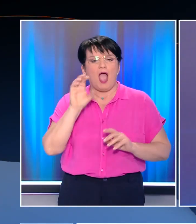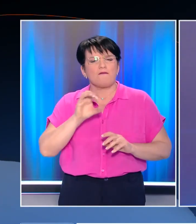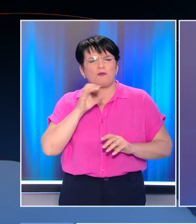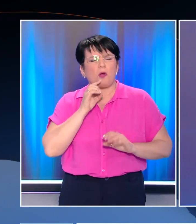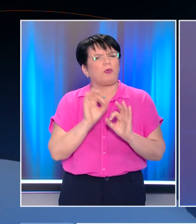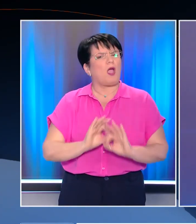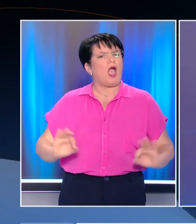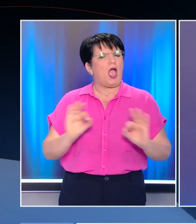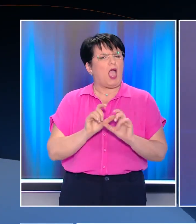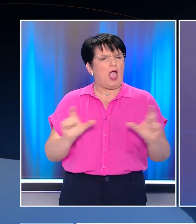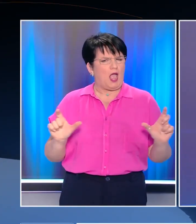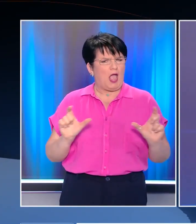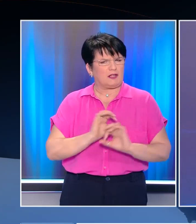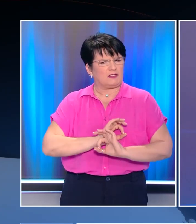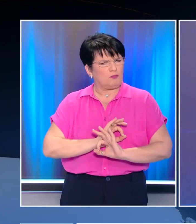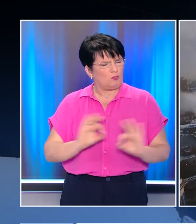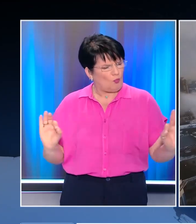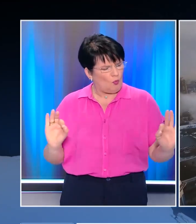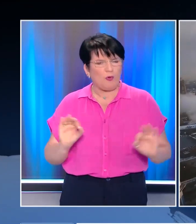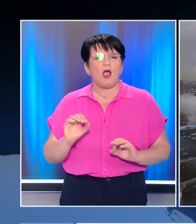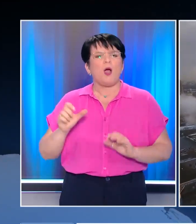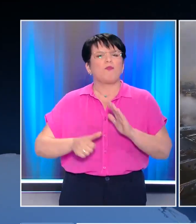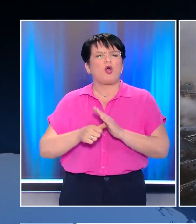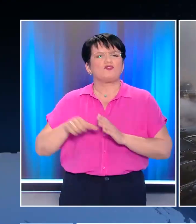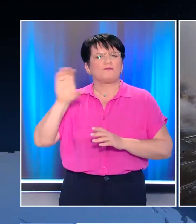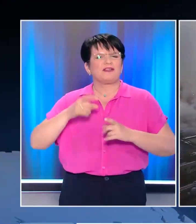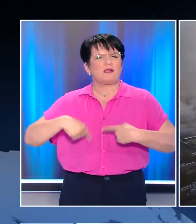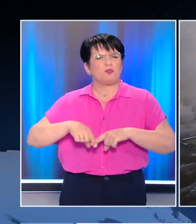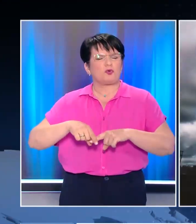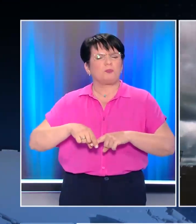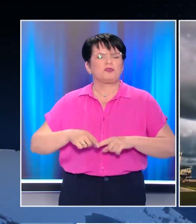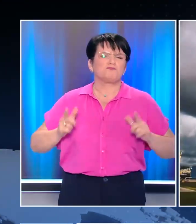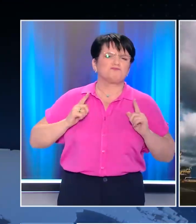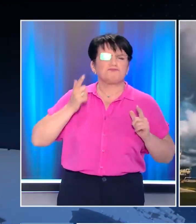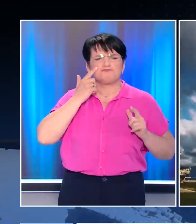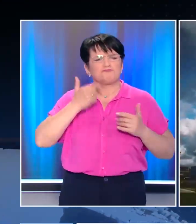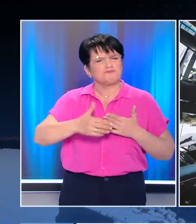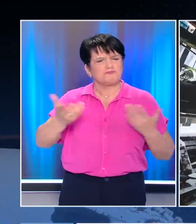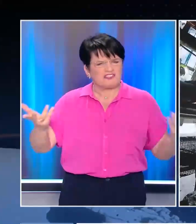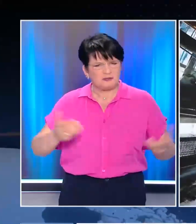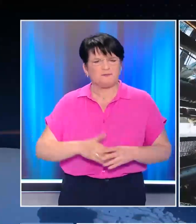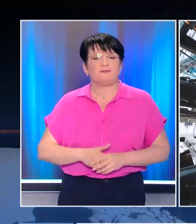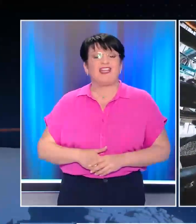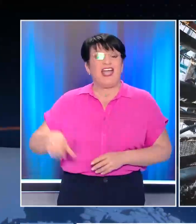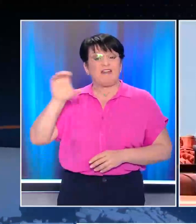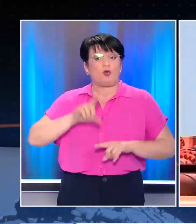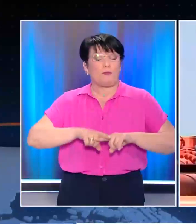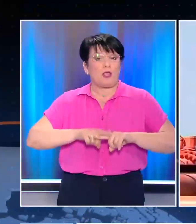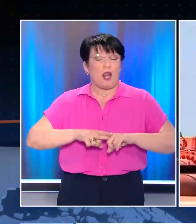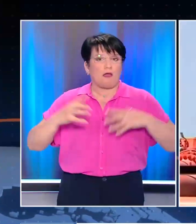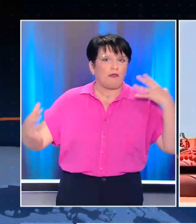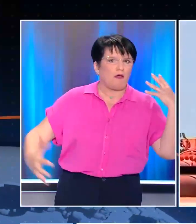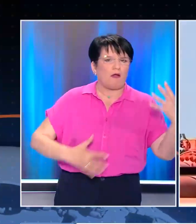Υπότιτλοι AUTHORWAVE Συνάγερμος έχει σημάνει στην Ευρώπη και την Ελλάδα μετά τη βόμβα που πυροδότησε η Μόσχα